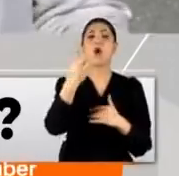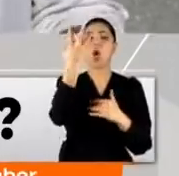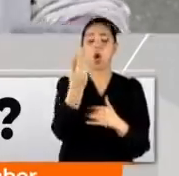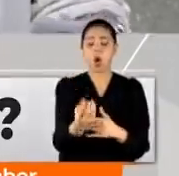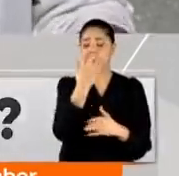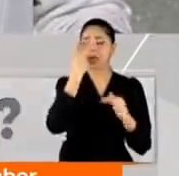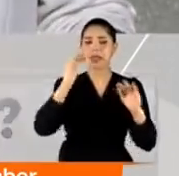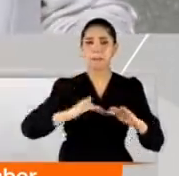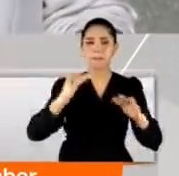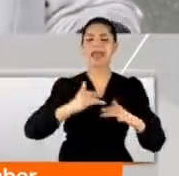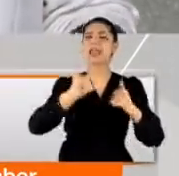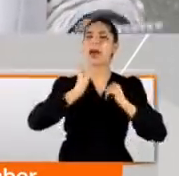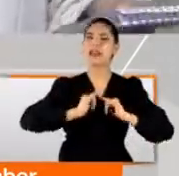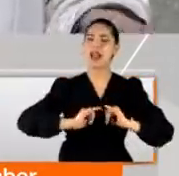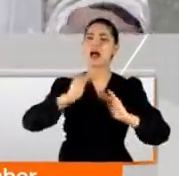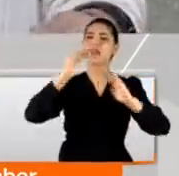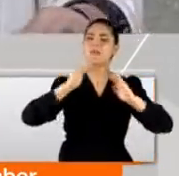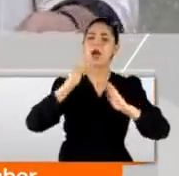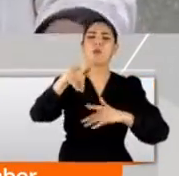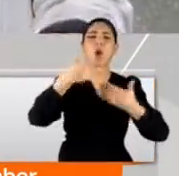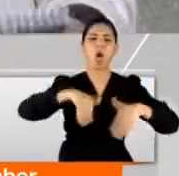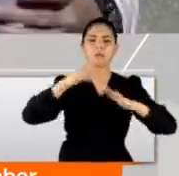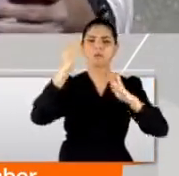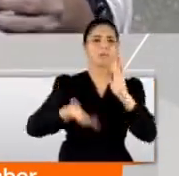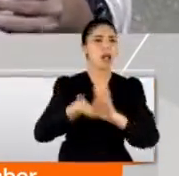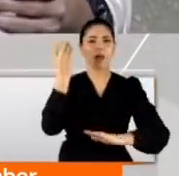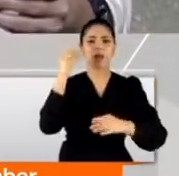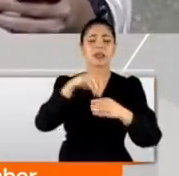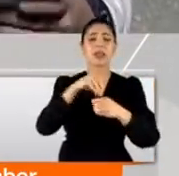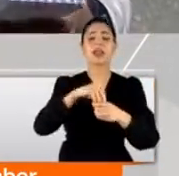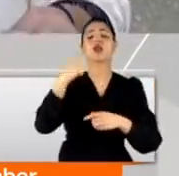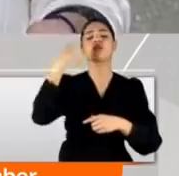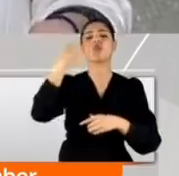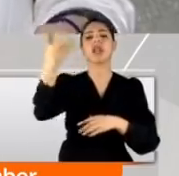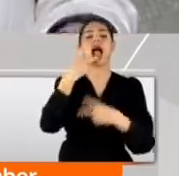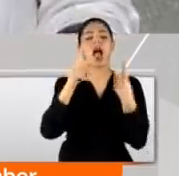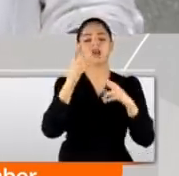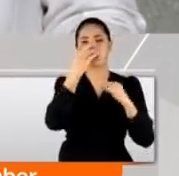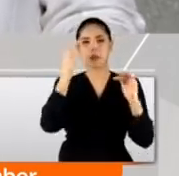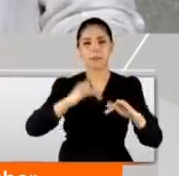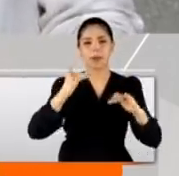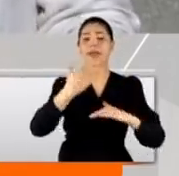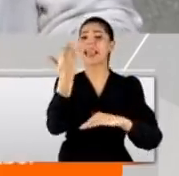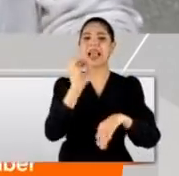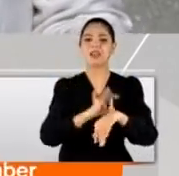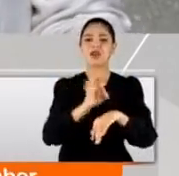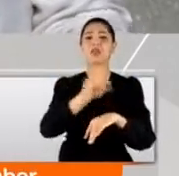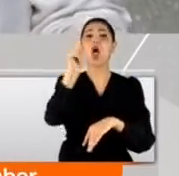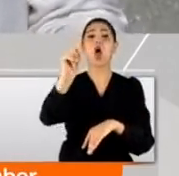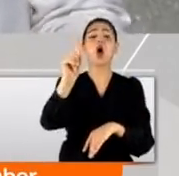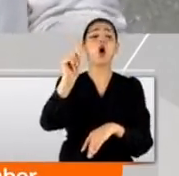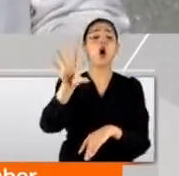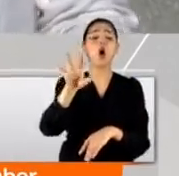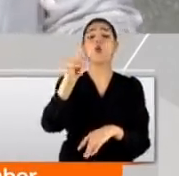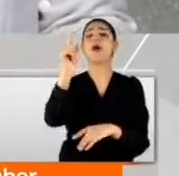beklenen gevşemelerle ilgili de Cumhurbaşkanı Erdoğan'ın açıklamalarını bekliyoruz. Önümüzdeki dakikalarda özellikle 15 Şubat'ta